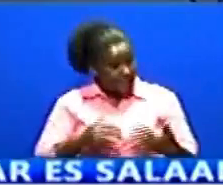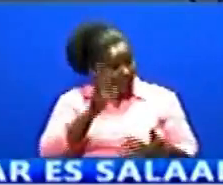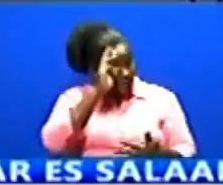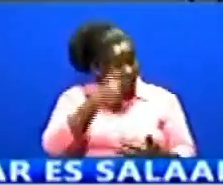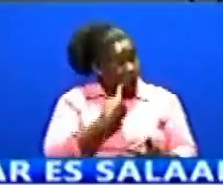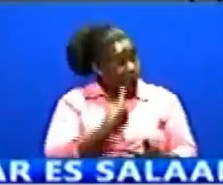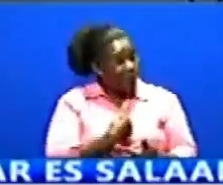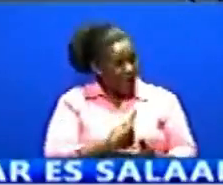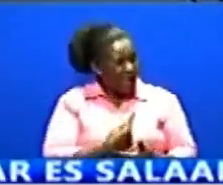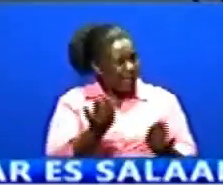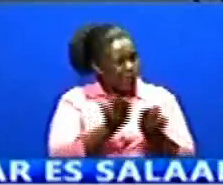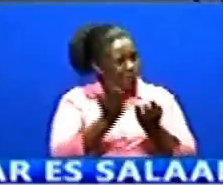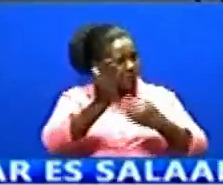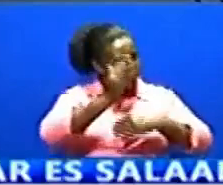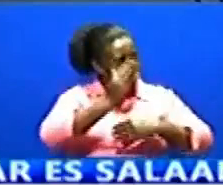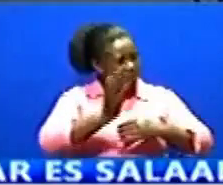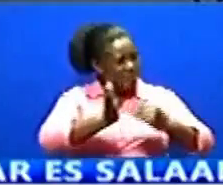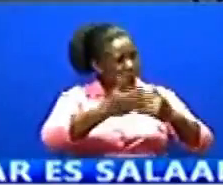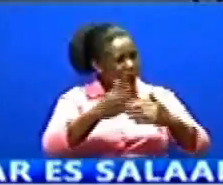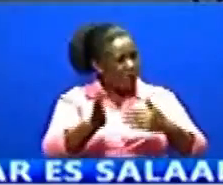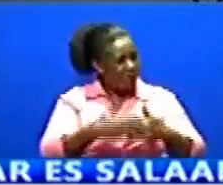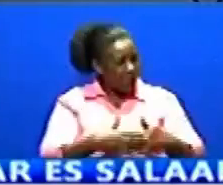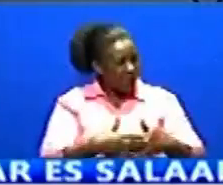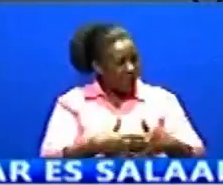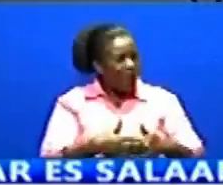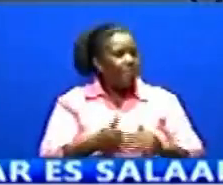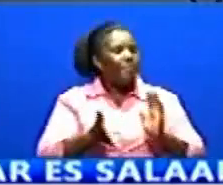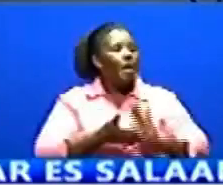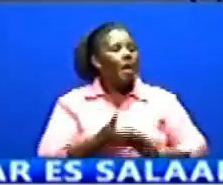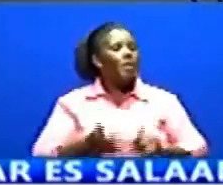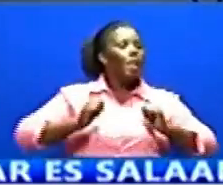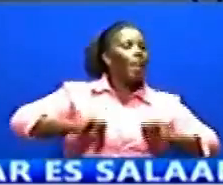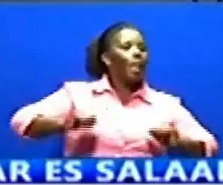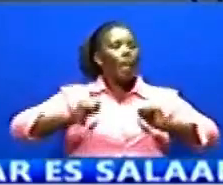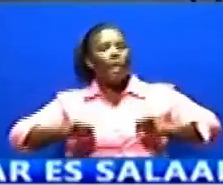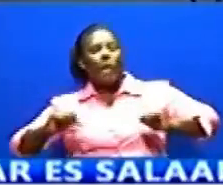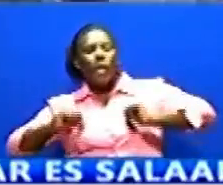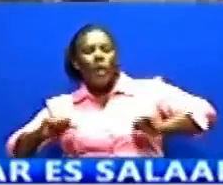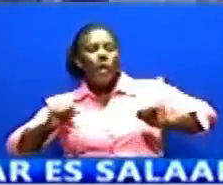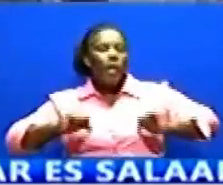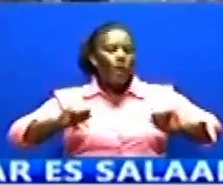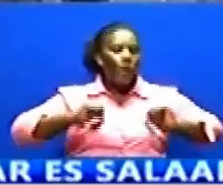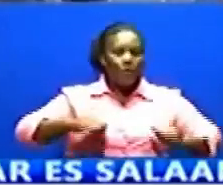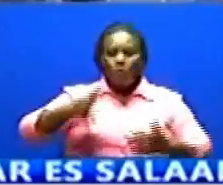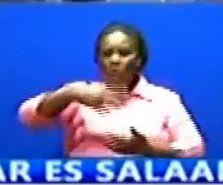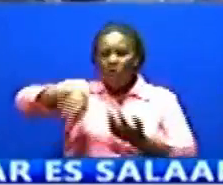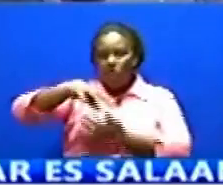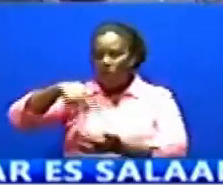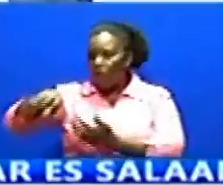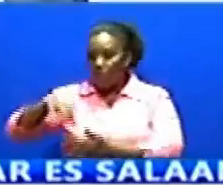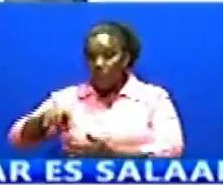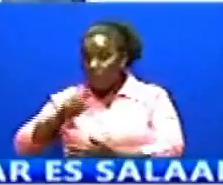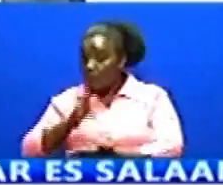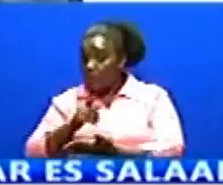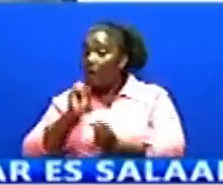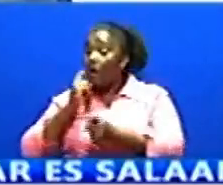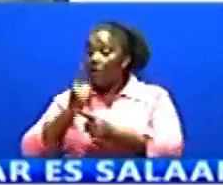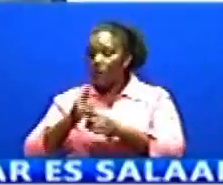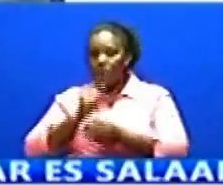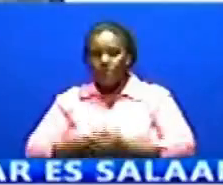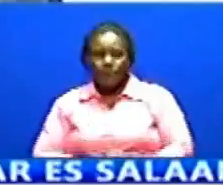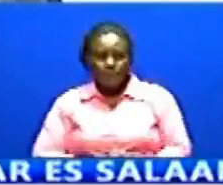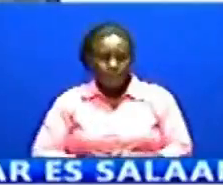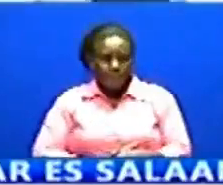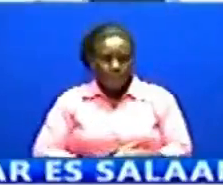zimefungwa Usimbelega eti na mtuto kwenye Kwenye mkusanyiko hiyo mingine isio rasmi Wakapata mambukizi Wakati baadhi ya familia